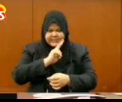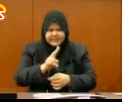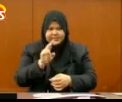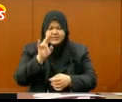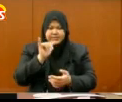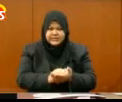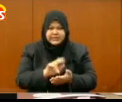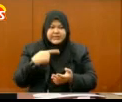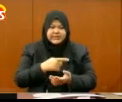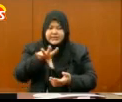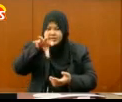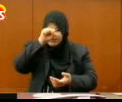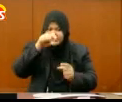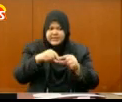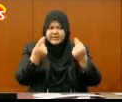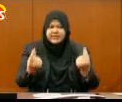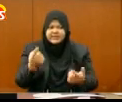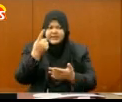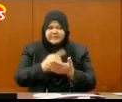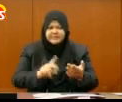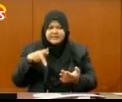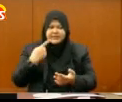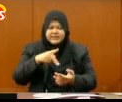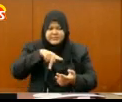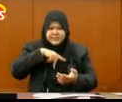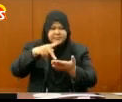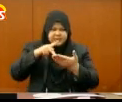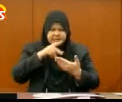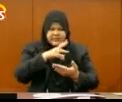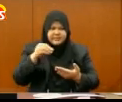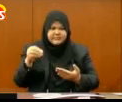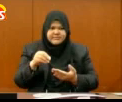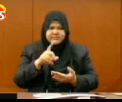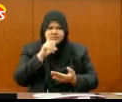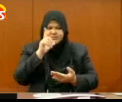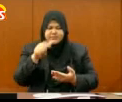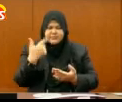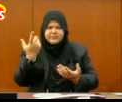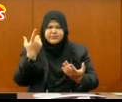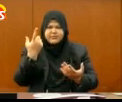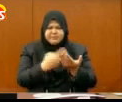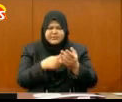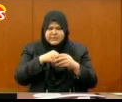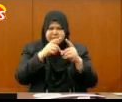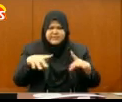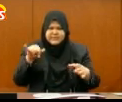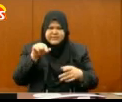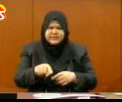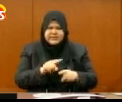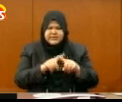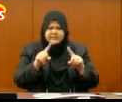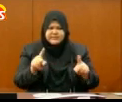hafal Quran, apa kita punya pahala dan sebagainya. Itu kita tahu tak payah bercara kerana saya ini. Tetapi bila